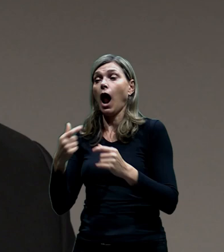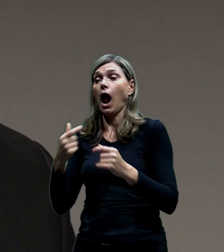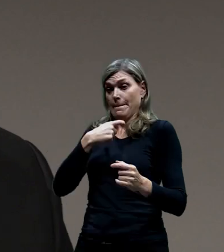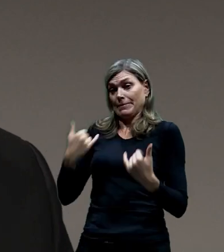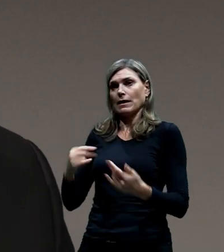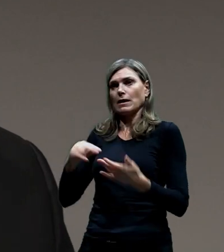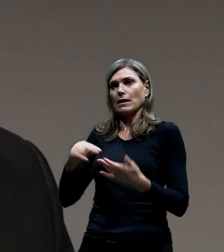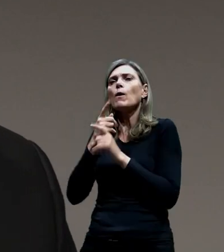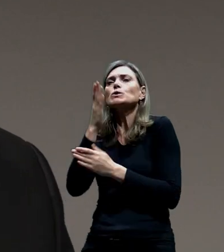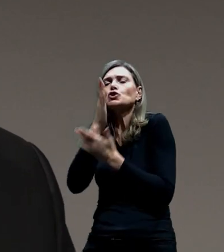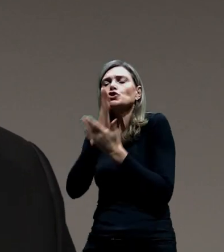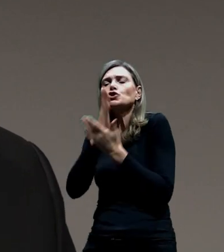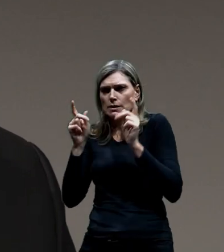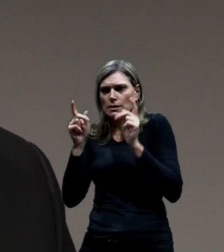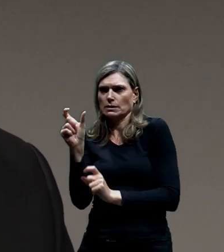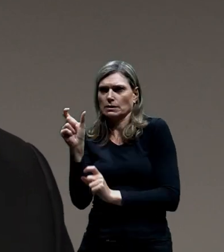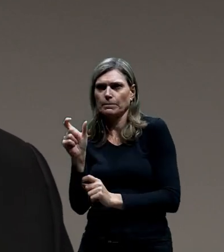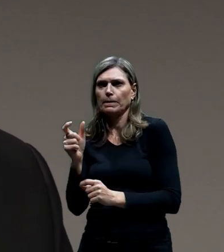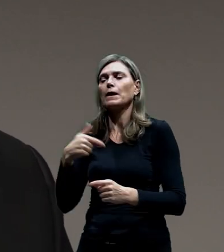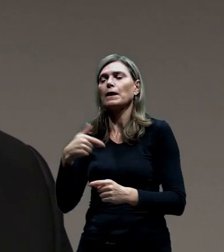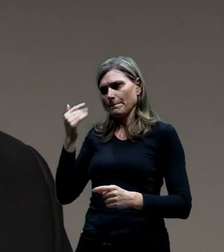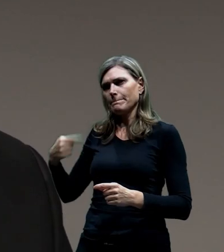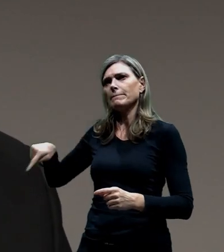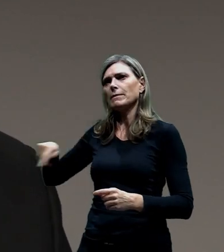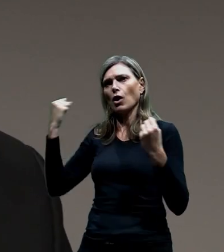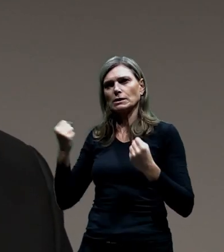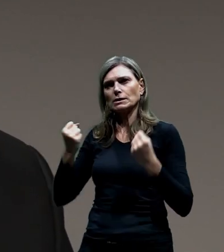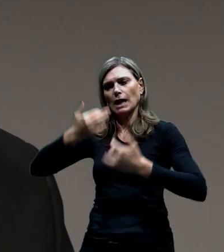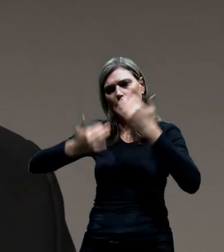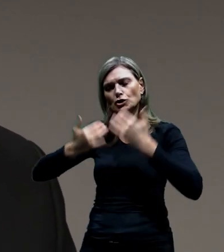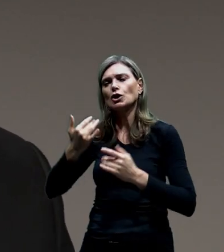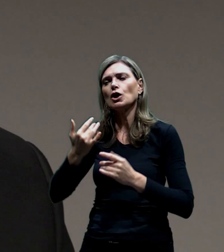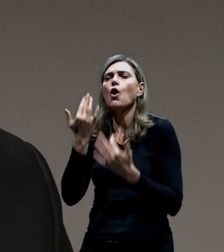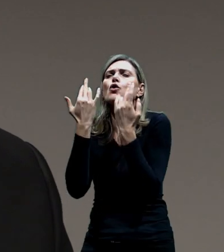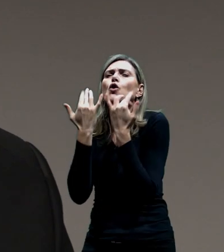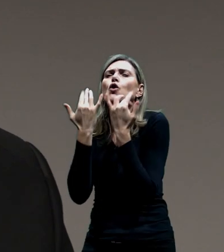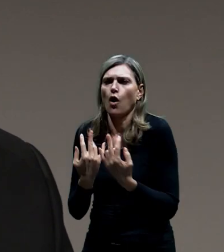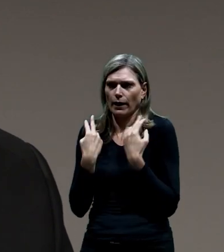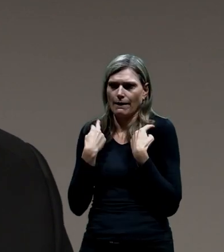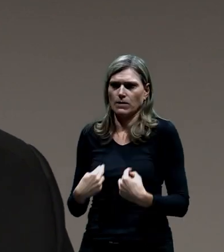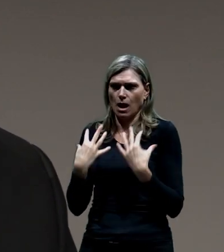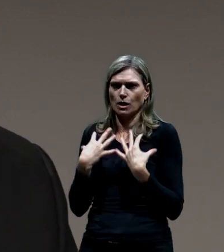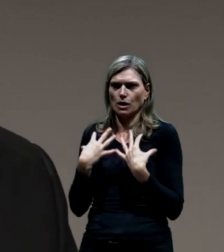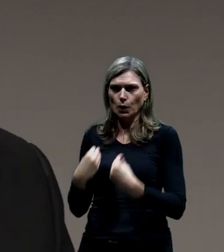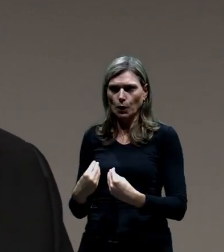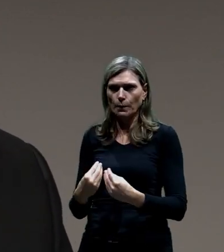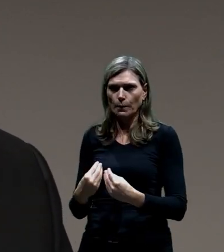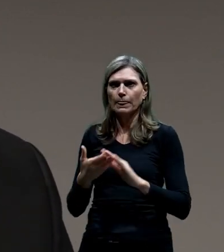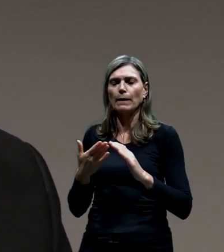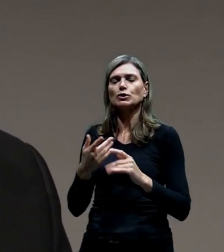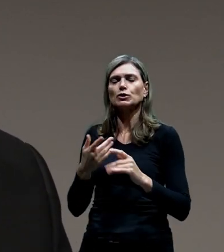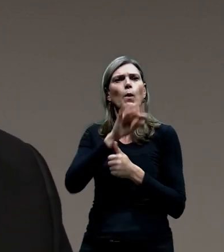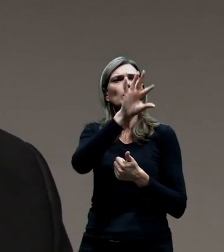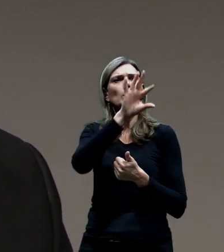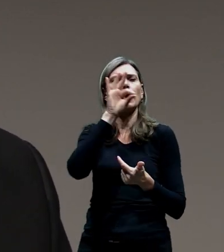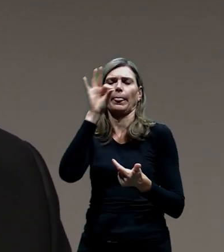My když jsme se pokoušeli v podstatě vyčíslit, jak na tom budeme finančně, tak jsme mohli výjít jenom z délky tunelových staveb, protože